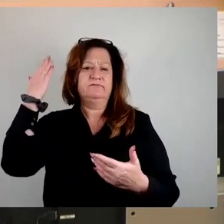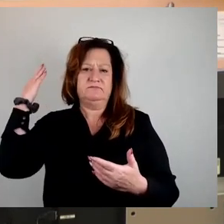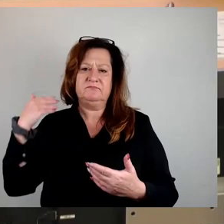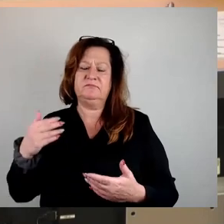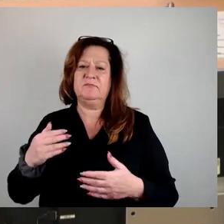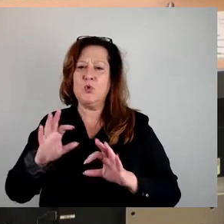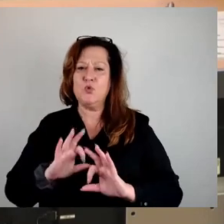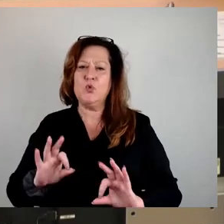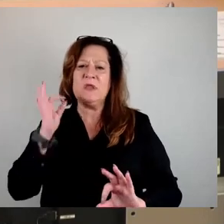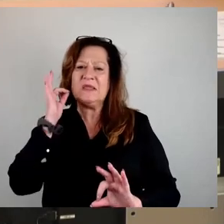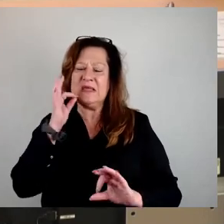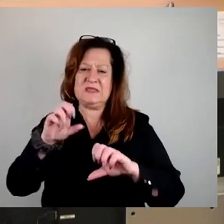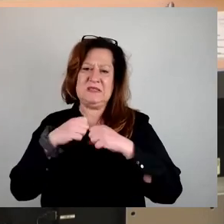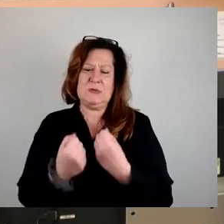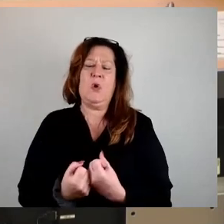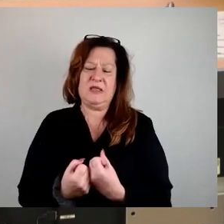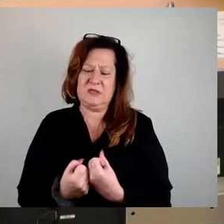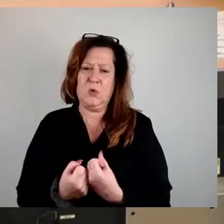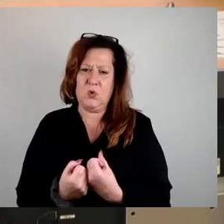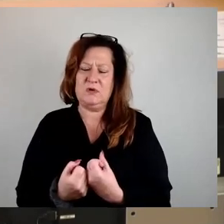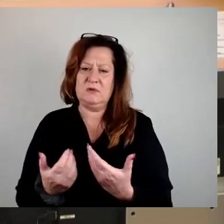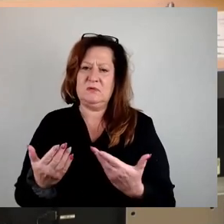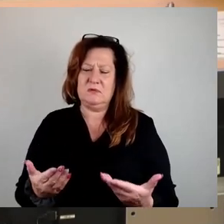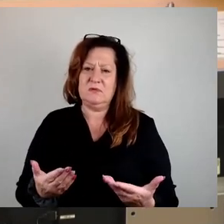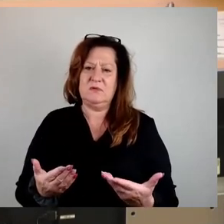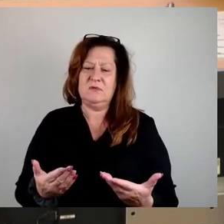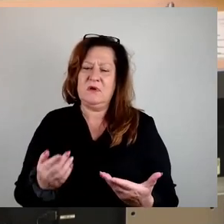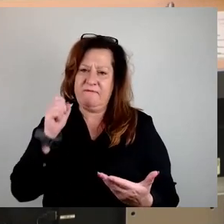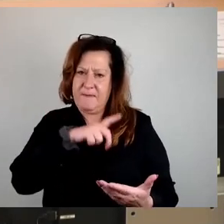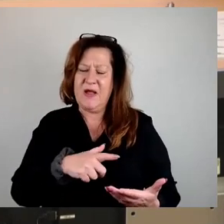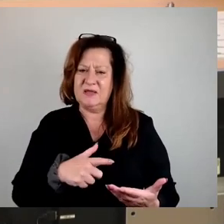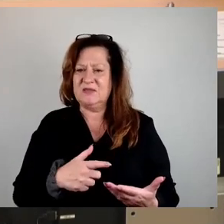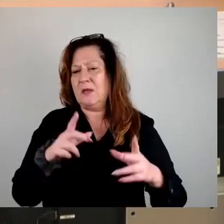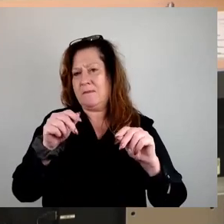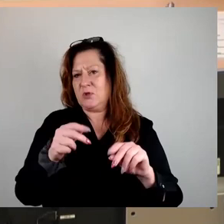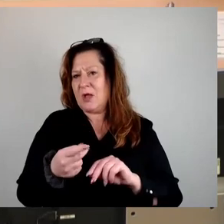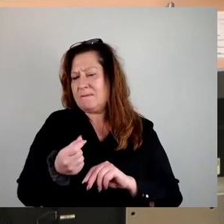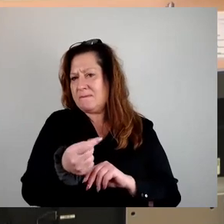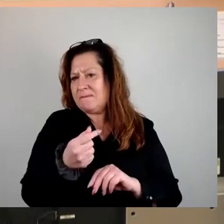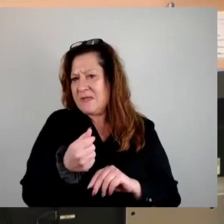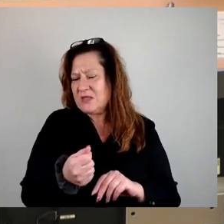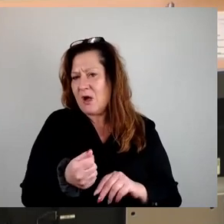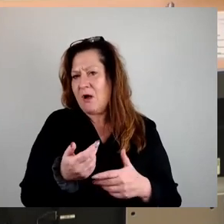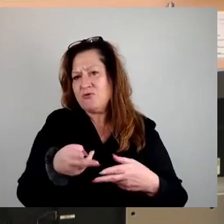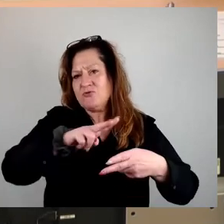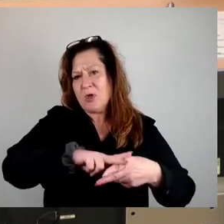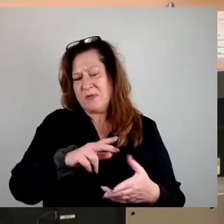bezahlen hier doppelt die Verschuldung der Stadt Dresden und jetzt nochmal im Prinzip die Zinsen, die damals hätten, so und so bezahlt werden müssen. Insofern ist auch diese